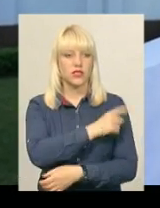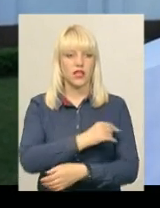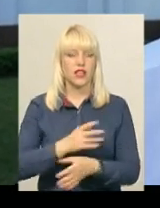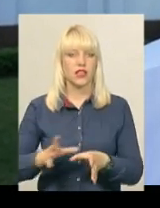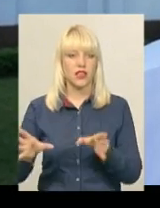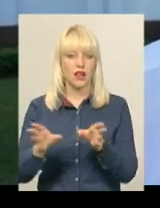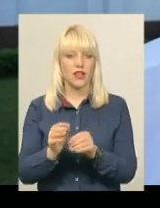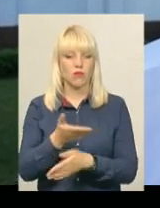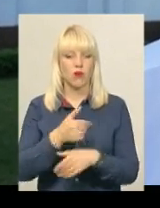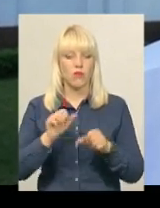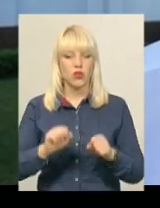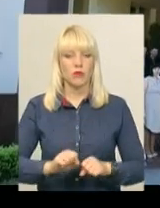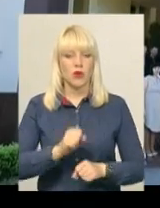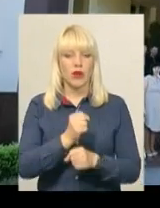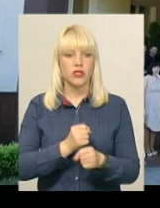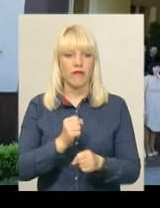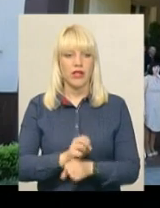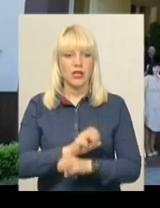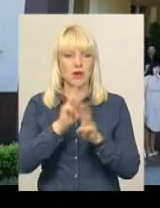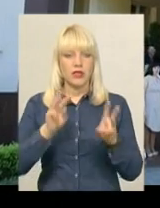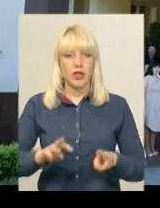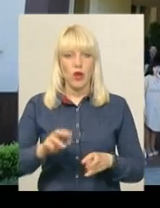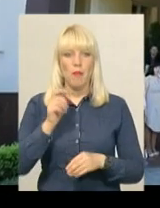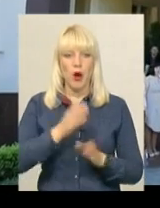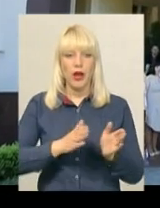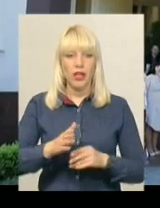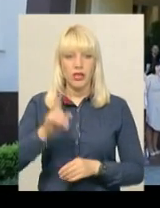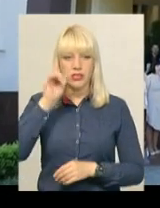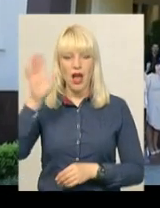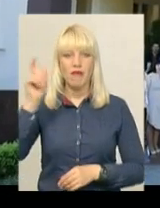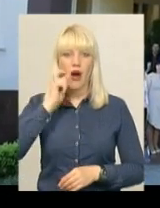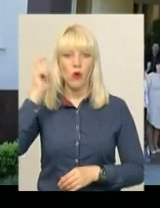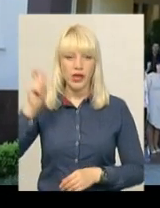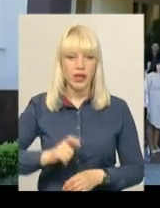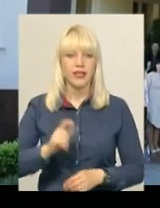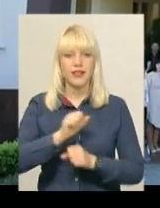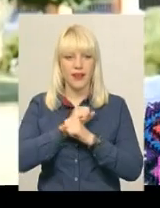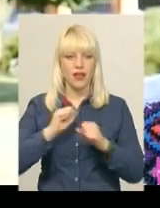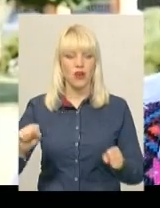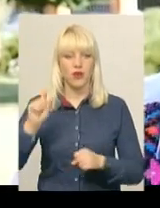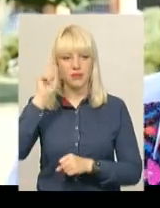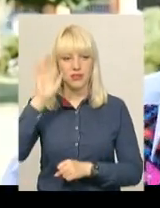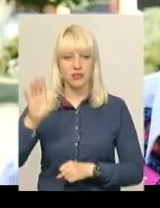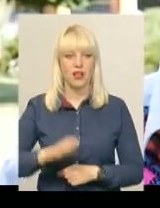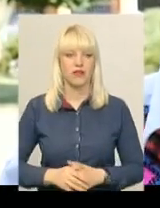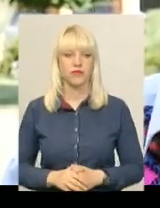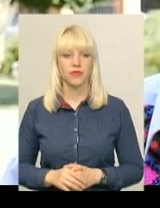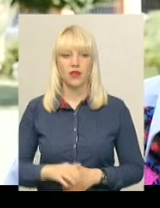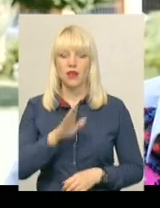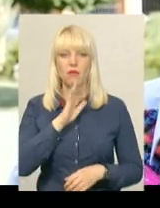працювати, забезпечувати порядок. Слава Україні! Героям слава! Мамина робота.